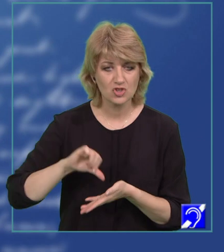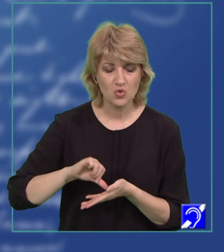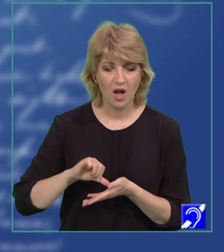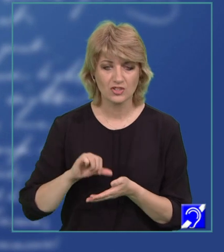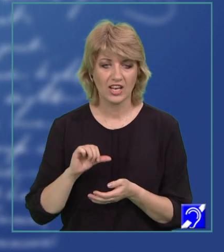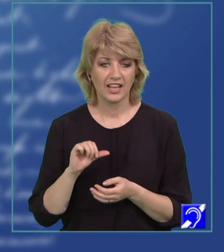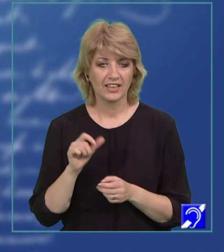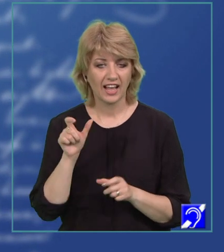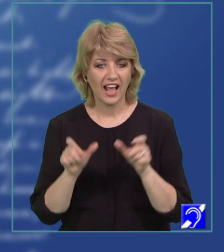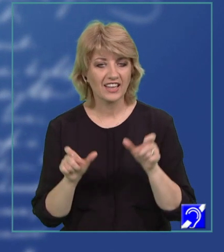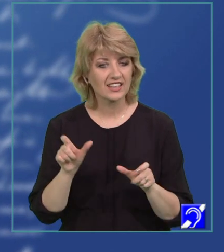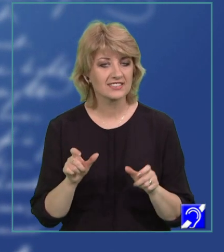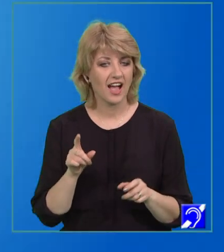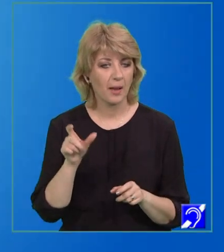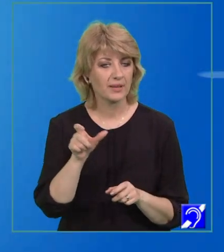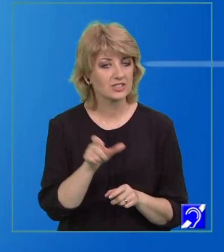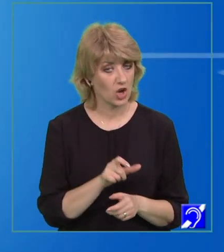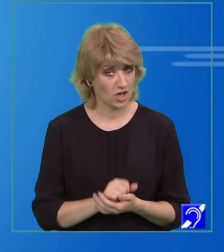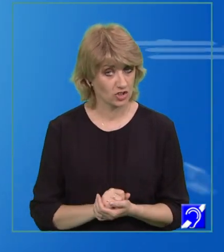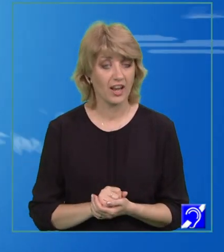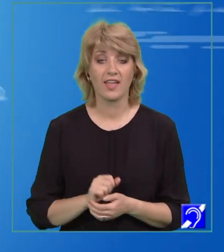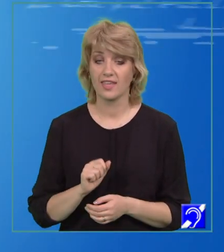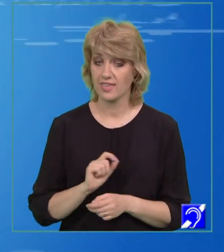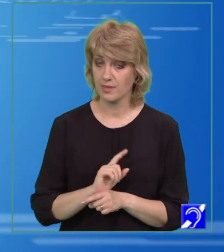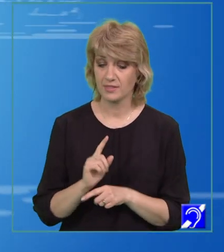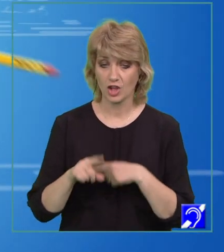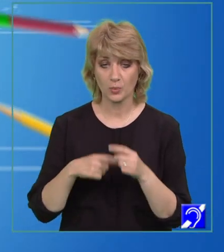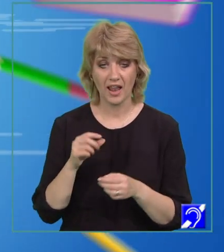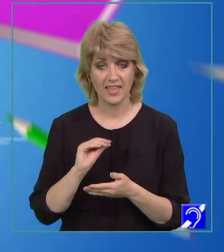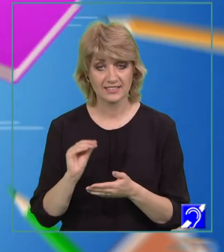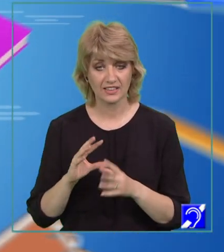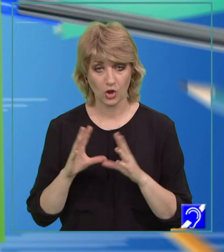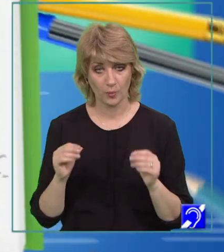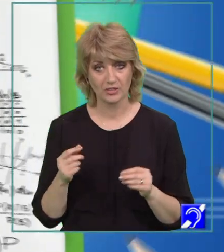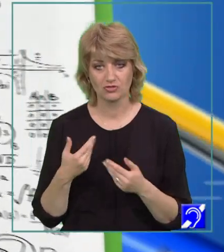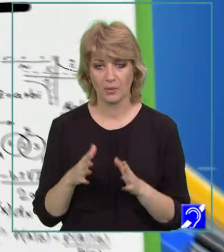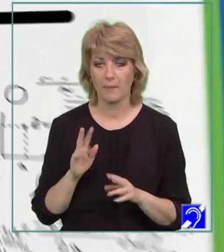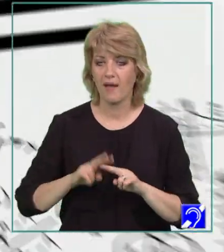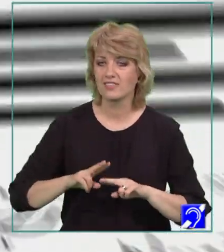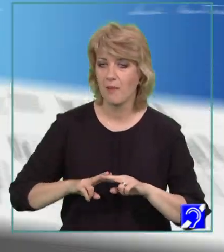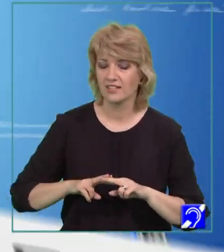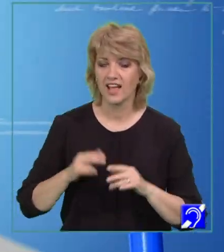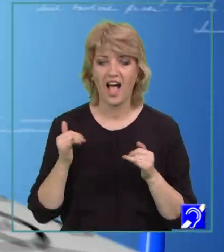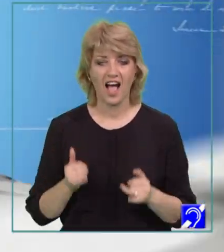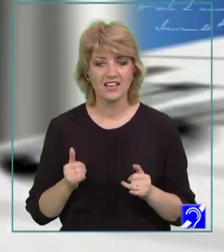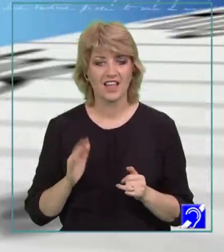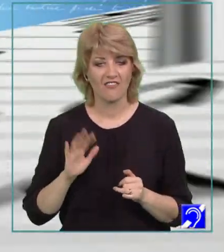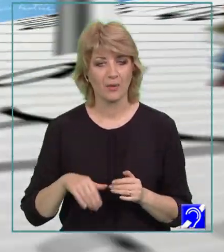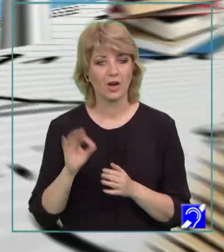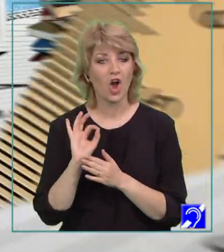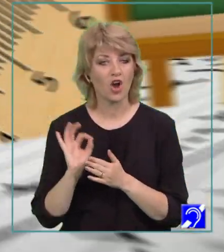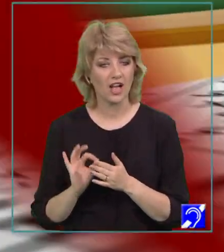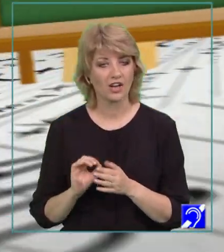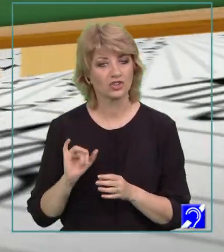caracterizare ale personajelor. Inediat, după lecția de română, urmează un curs de matematică, iar astăzi avem în orar o